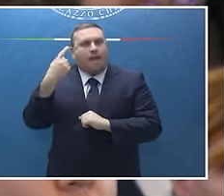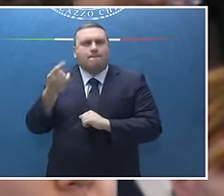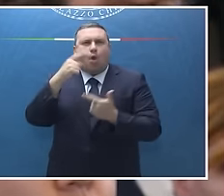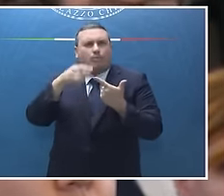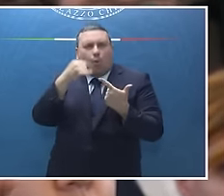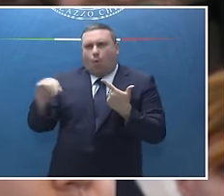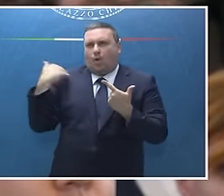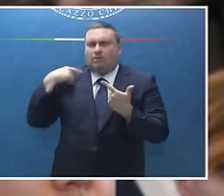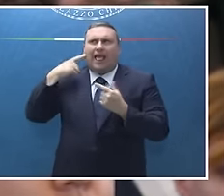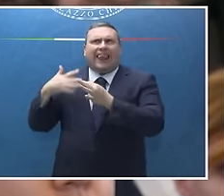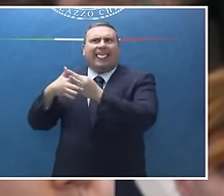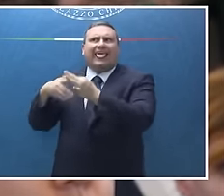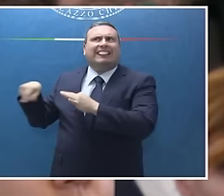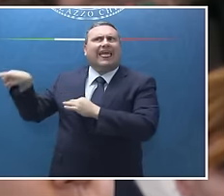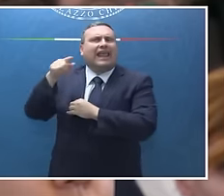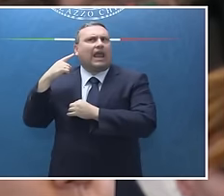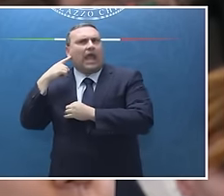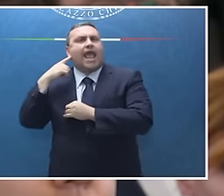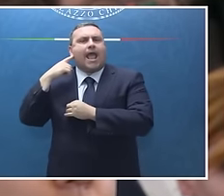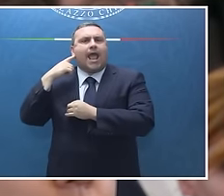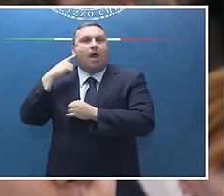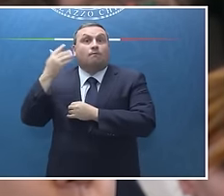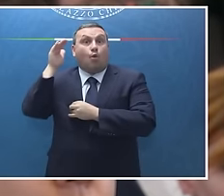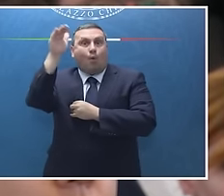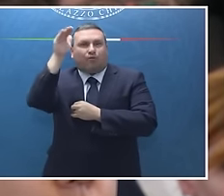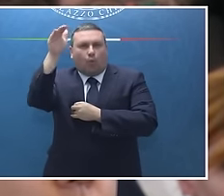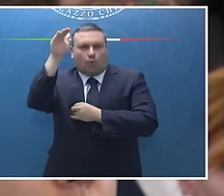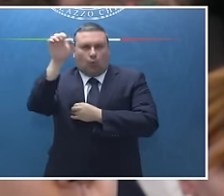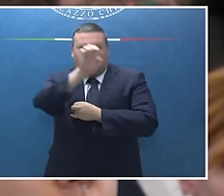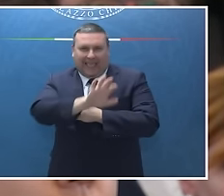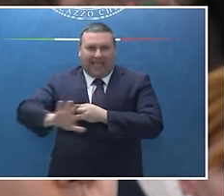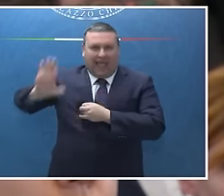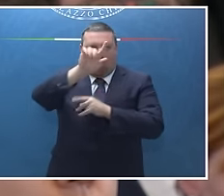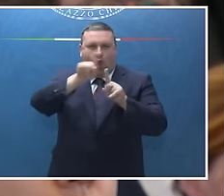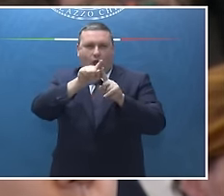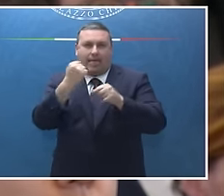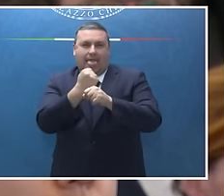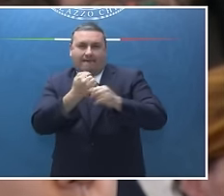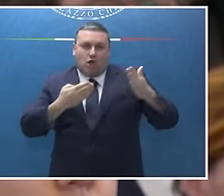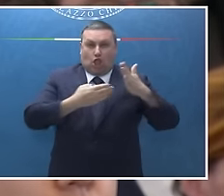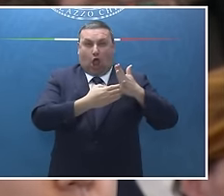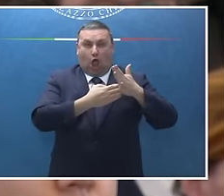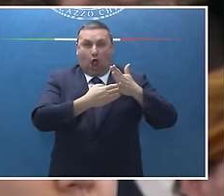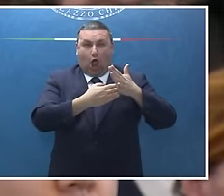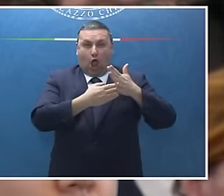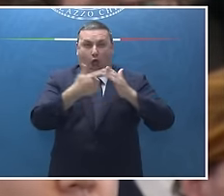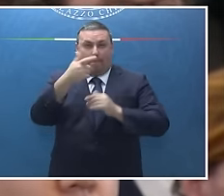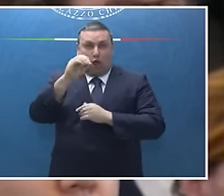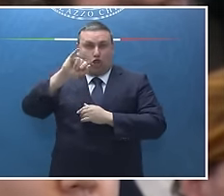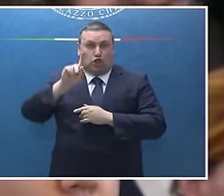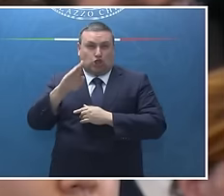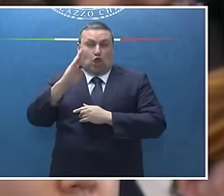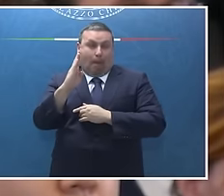altri leader che si è parlato anche dei futuri assetti europei dei top jobs, volevo sapere se lei sosterrà il vice di Ursula